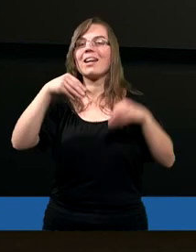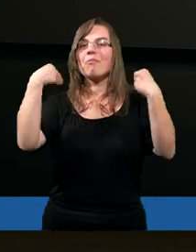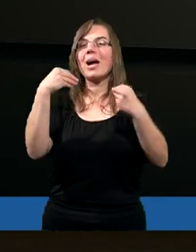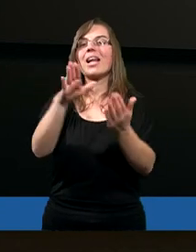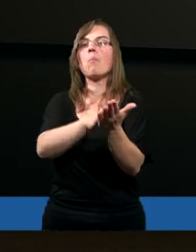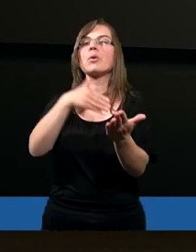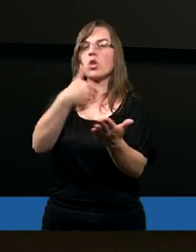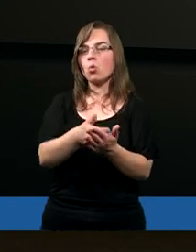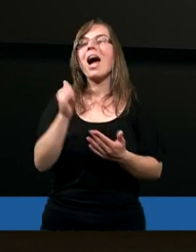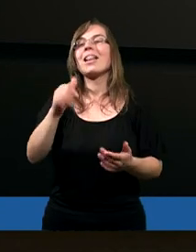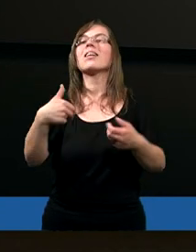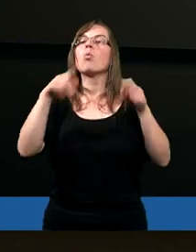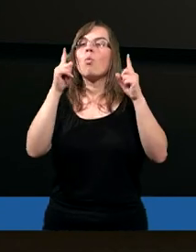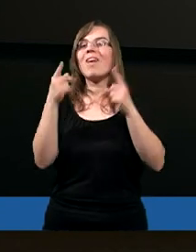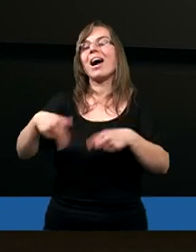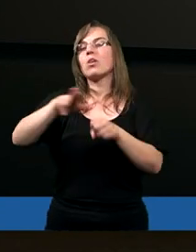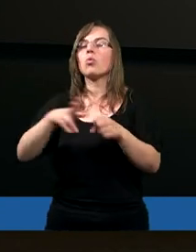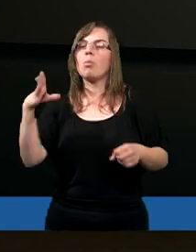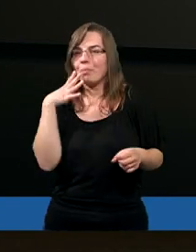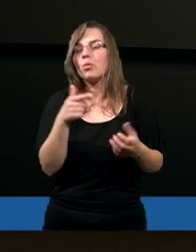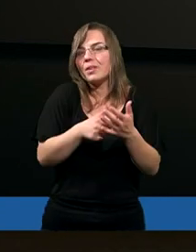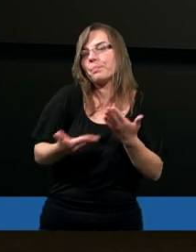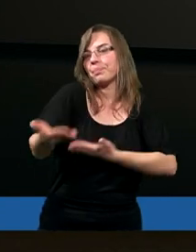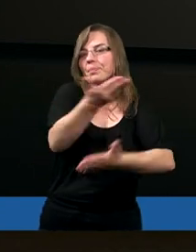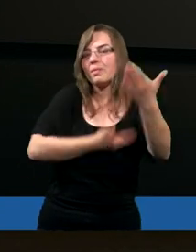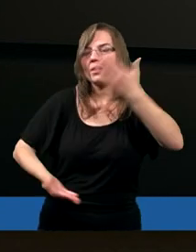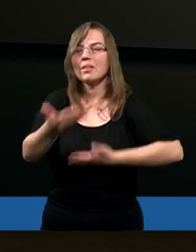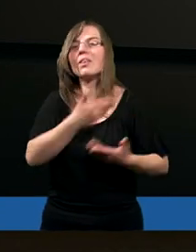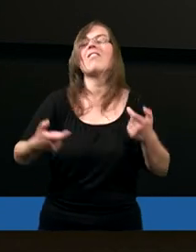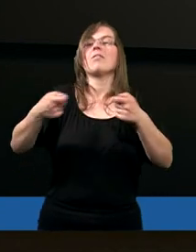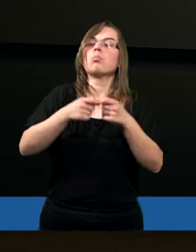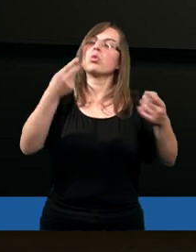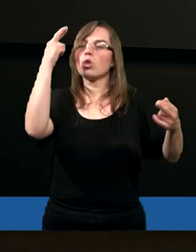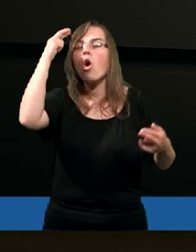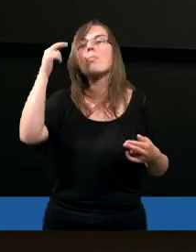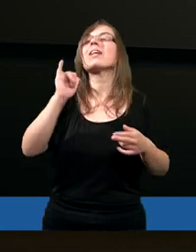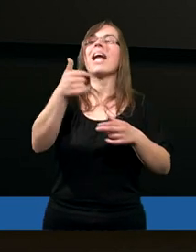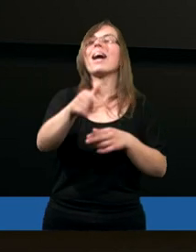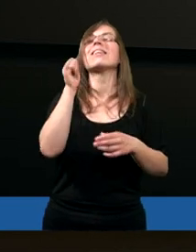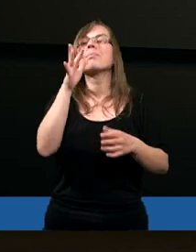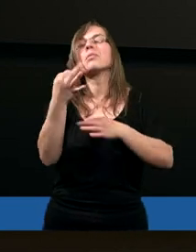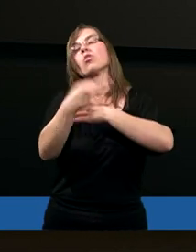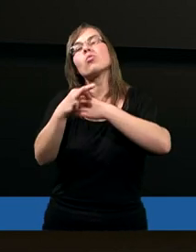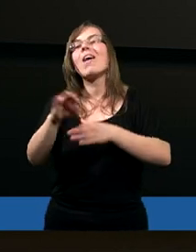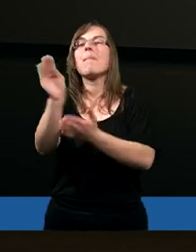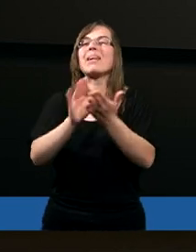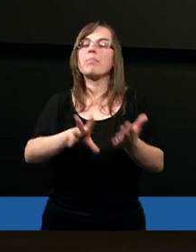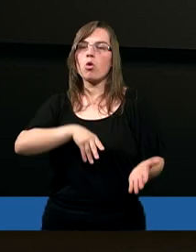przykłady i uwagi, które były odnośnie właśnie rozumienia tekstu biblijnego.